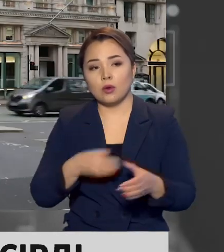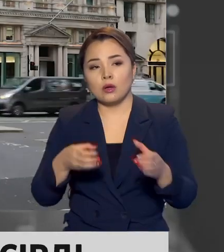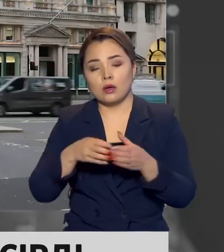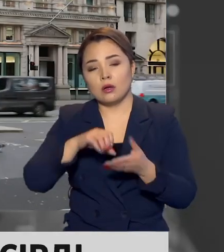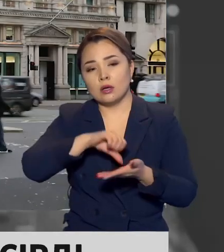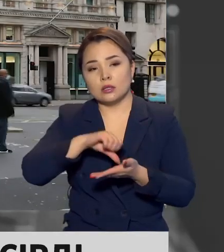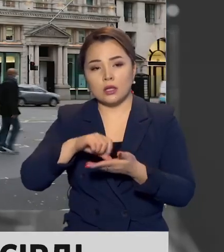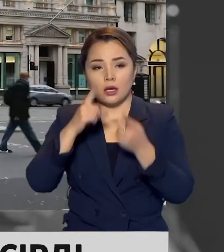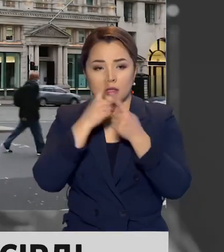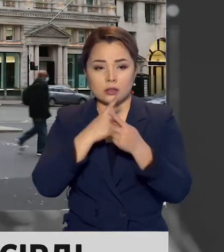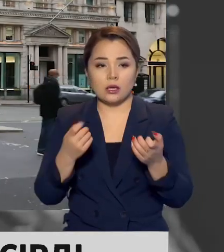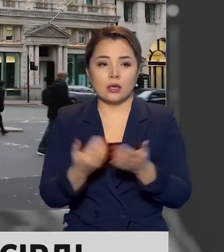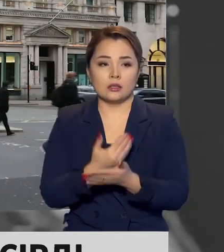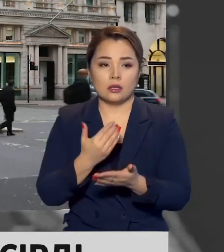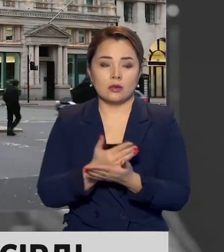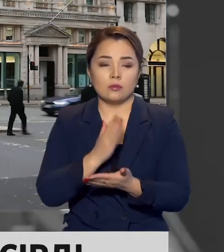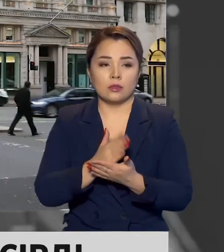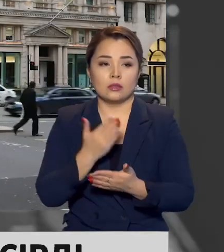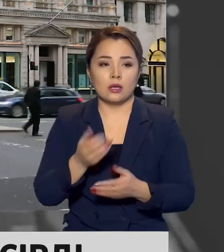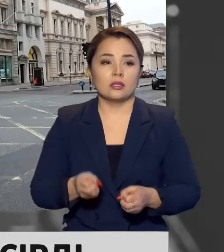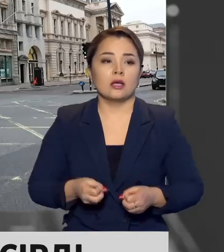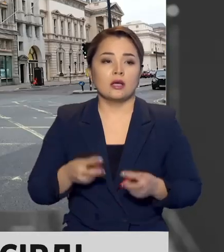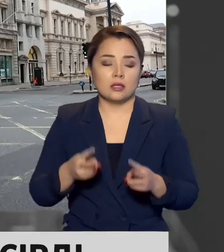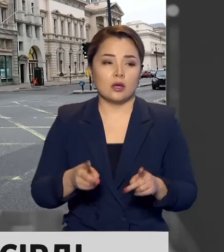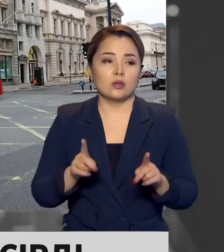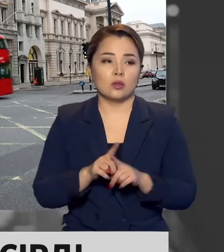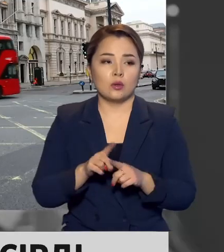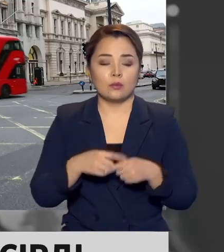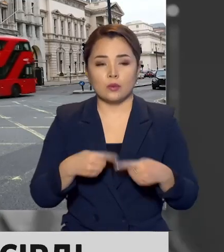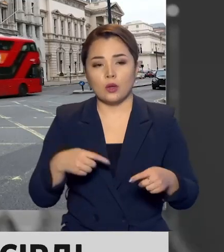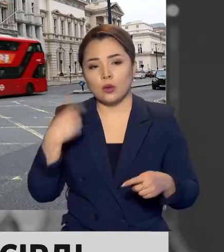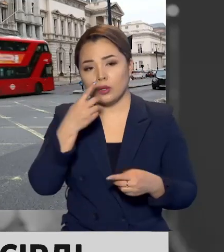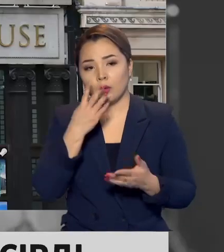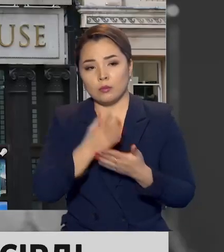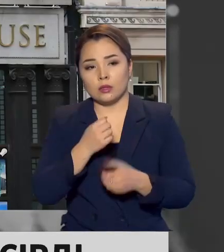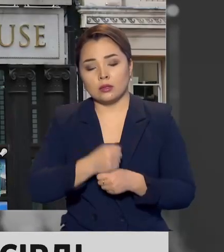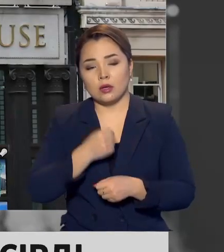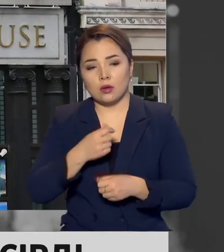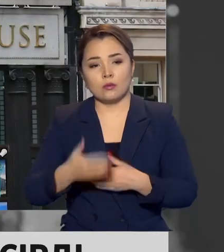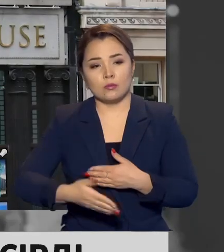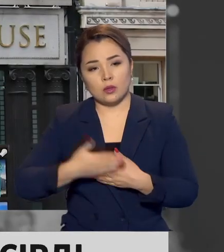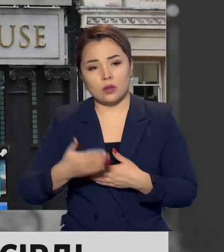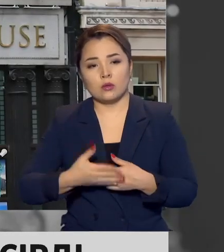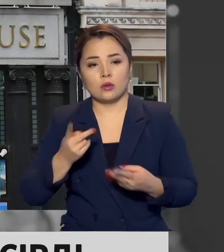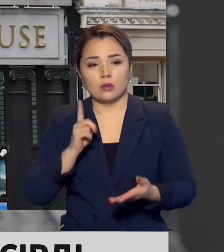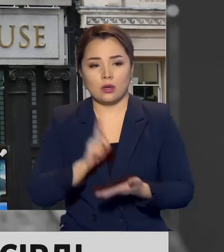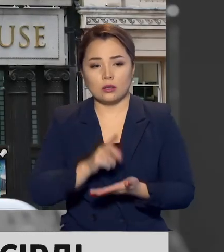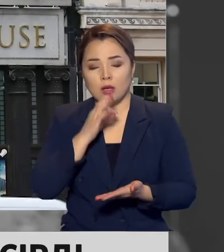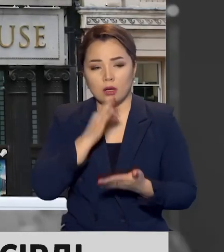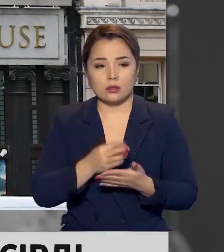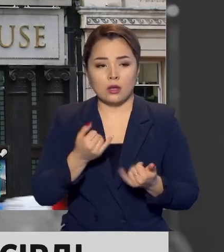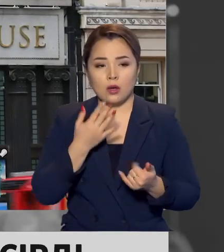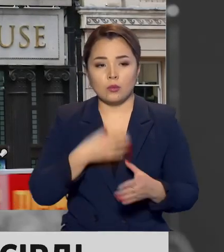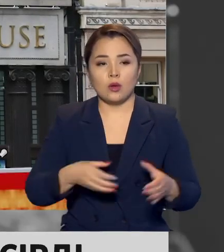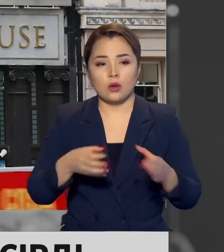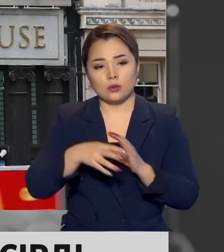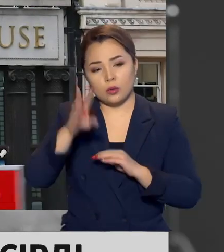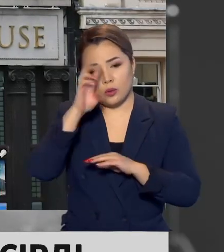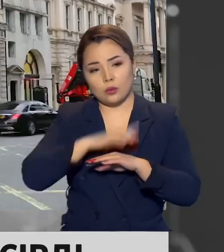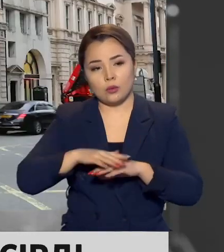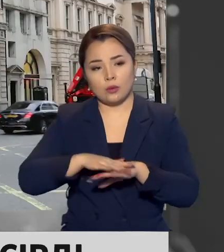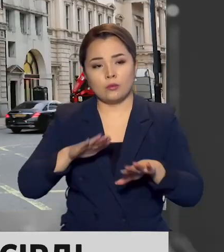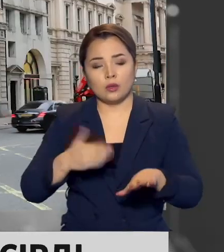ақпарат туралы арқылы қабардар және терроризмнің кез келген түрін қатан айыптайтындықтарын айтады. Еліміз үшін біріккен қаролдықте